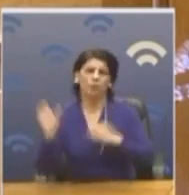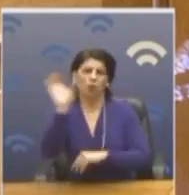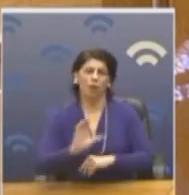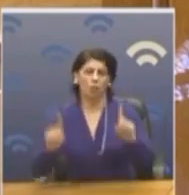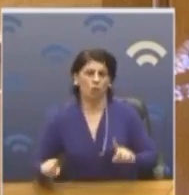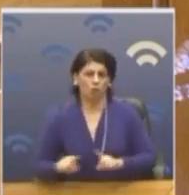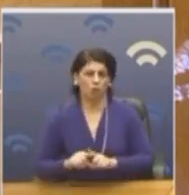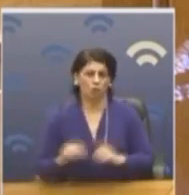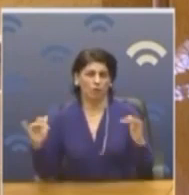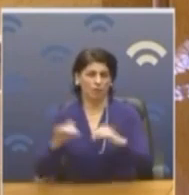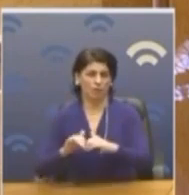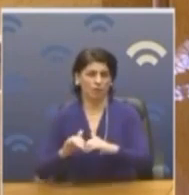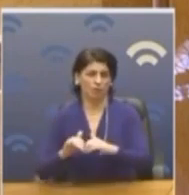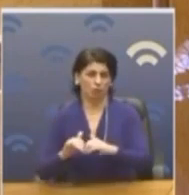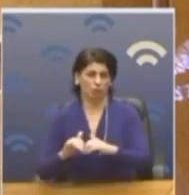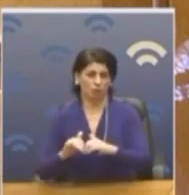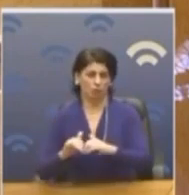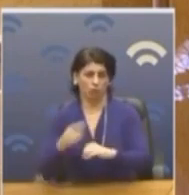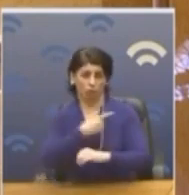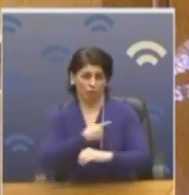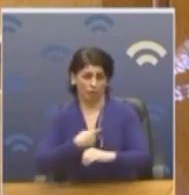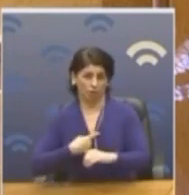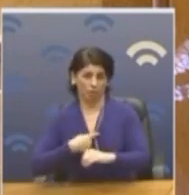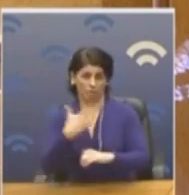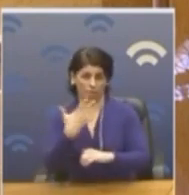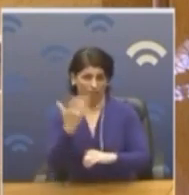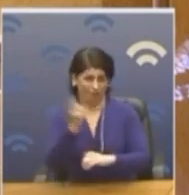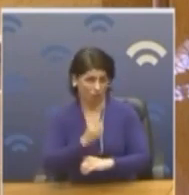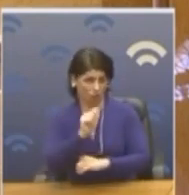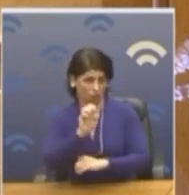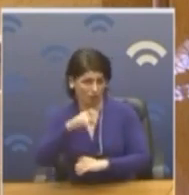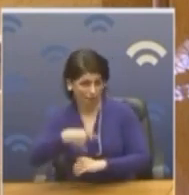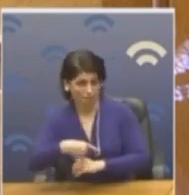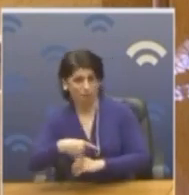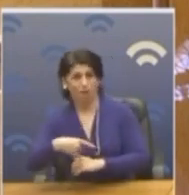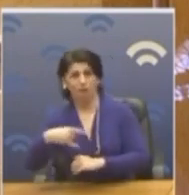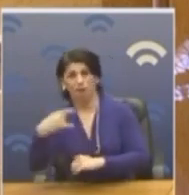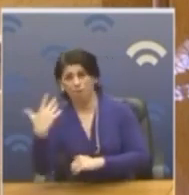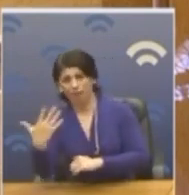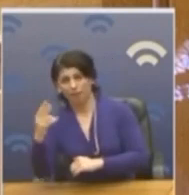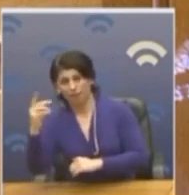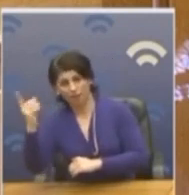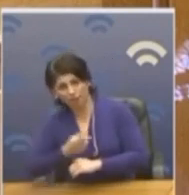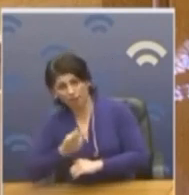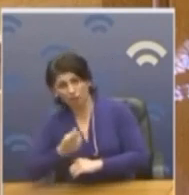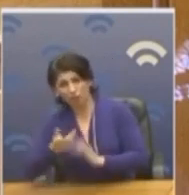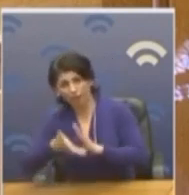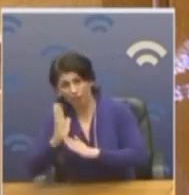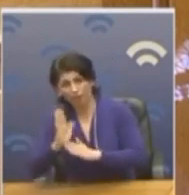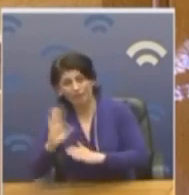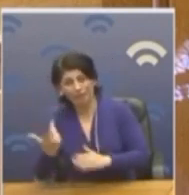σύνοδο κορυφής Θα είναι 5% του ΕΠ 30% του ΕΠ 10% του ΕΠ 15% του ΕΠ Τι λιτότητα